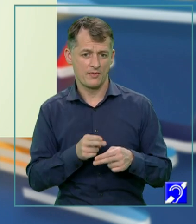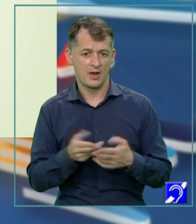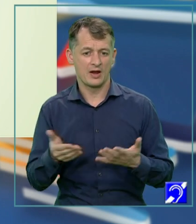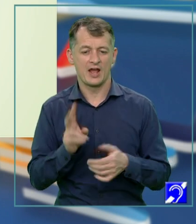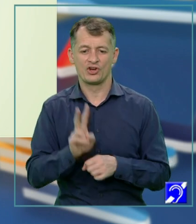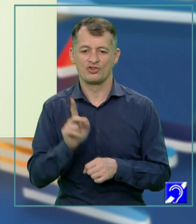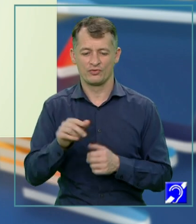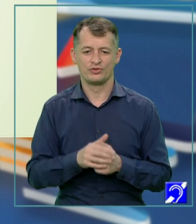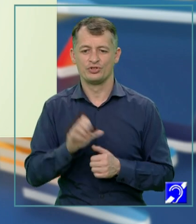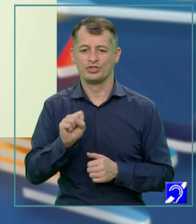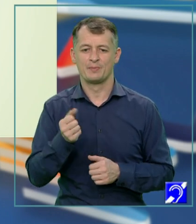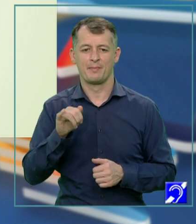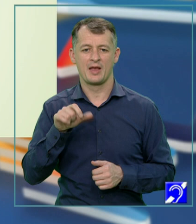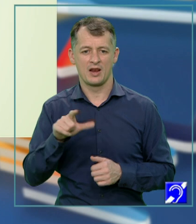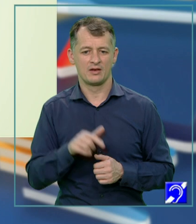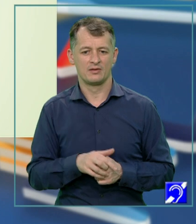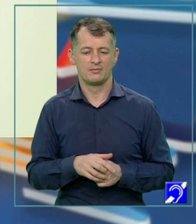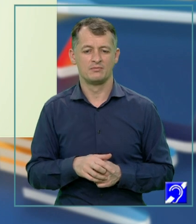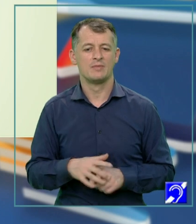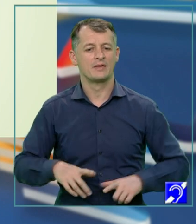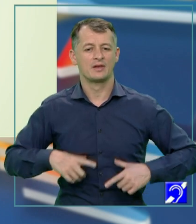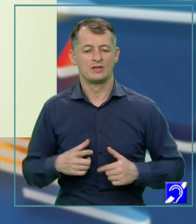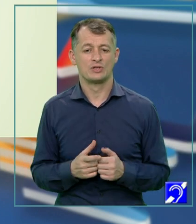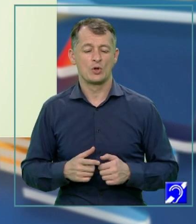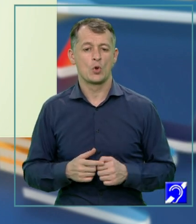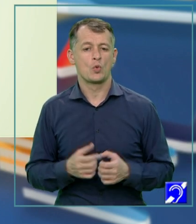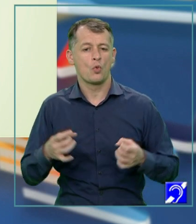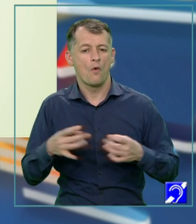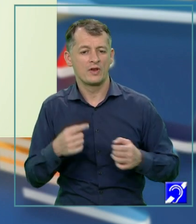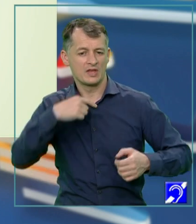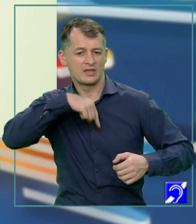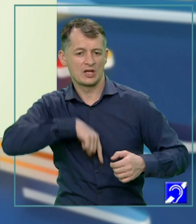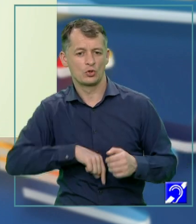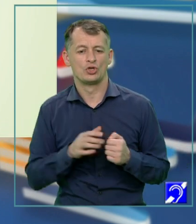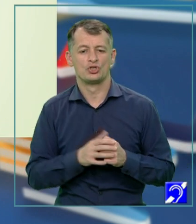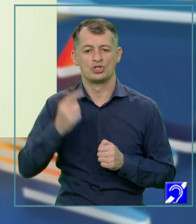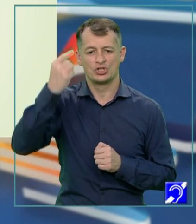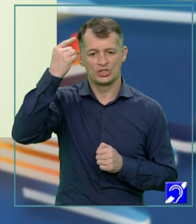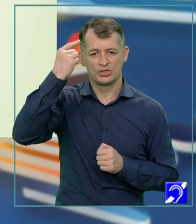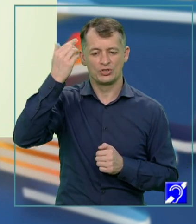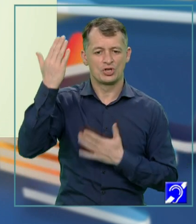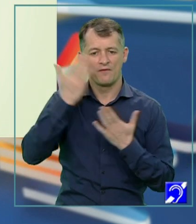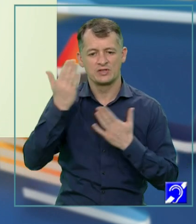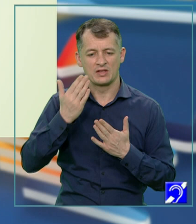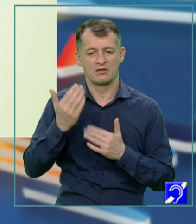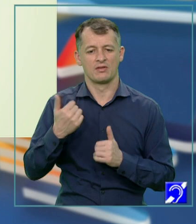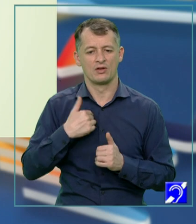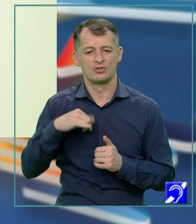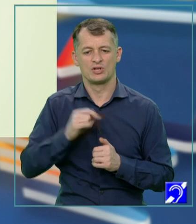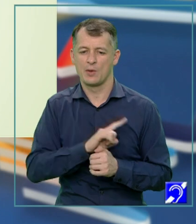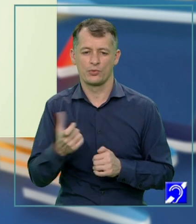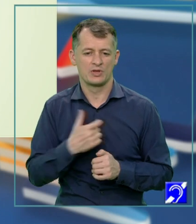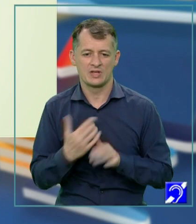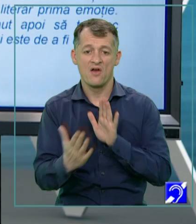grijă a sa. Șmil mai trăiește și o dramă personală, un conflict interior între știința acumulată de el și neputința în fața bolii.